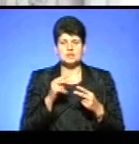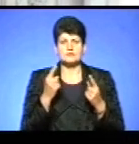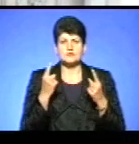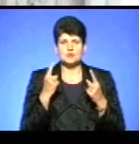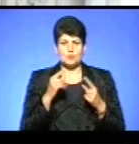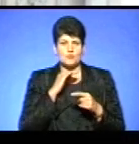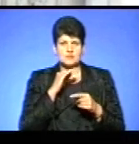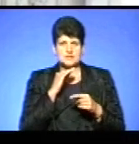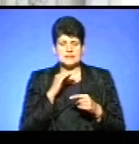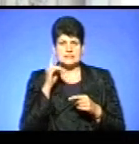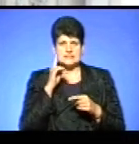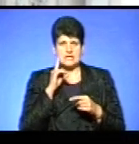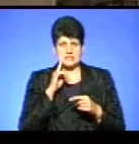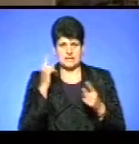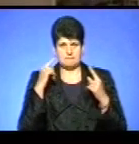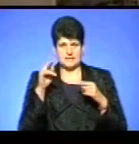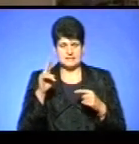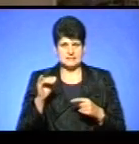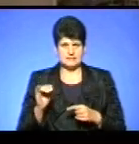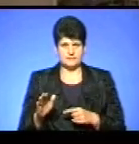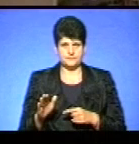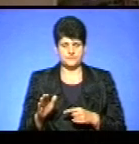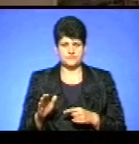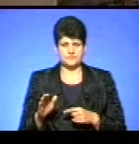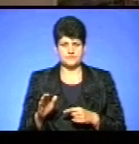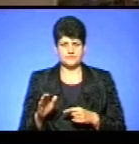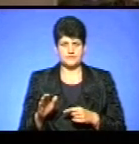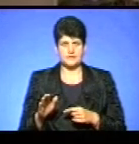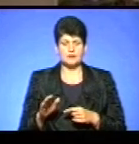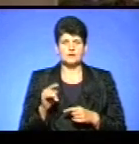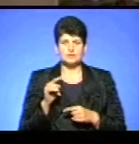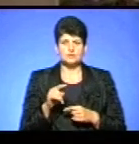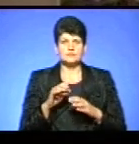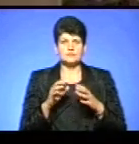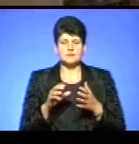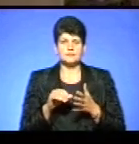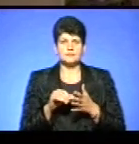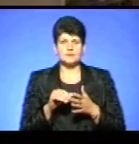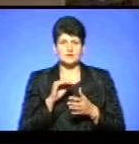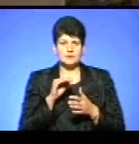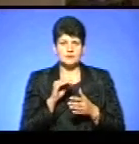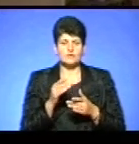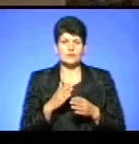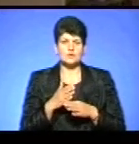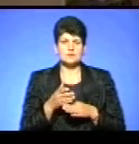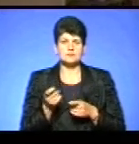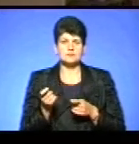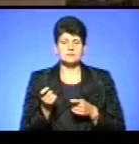професіоналізму ізраїльських митців. «Я вважаю, що це дуже високий професіоналізм. І в ось ці привезли